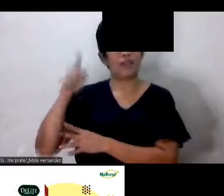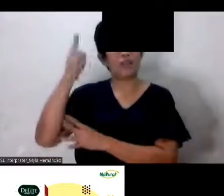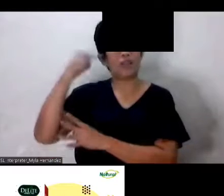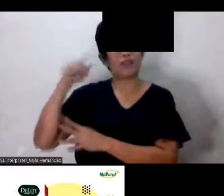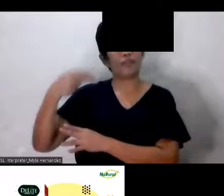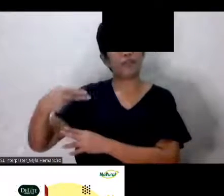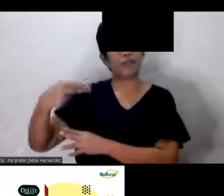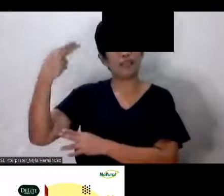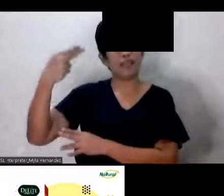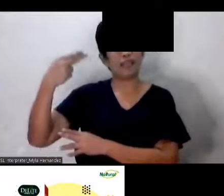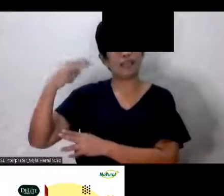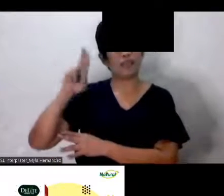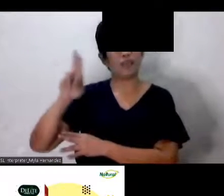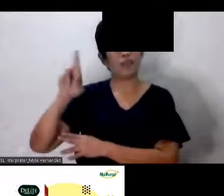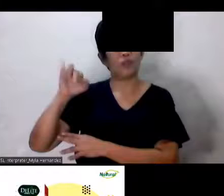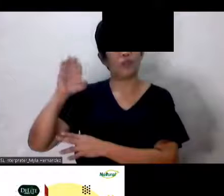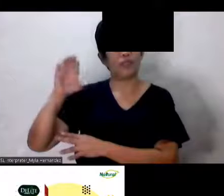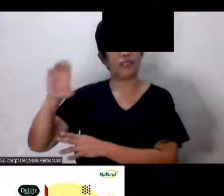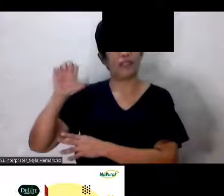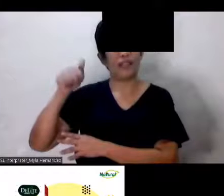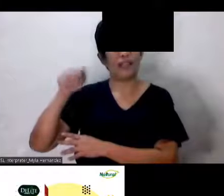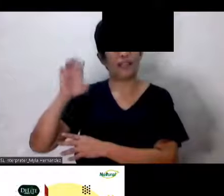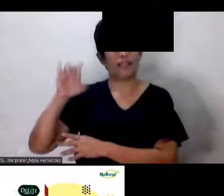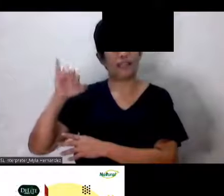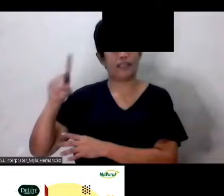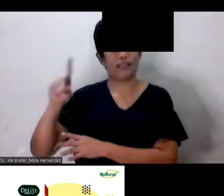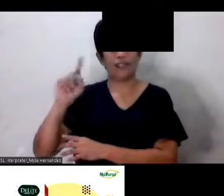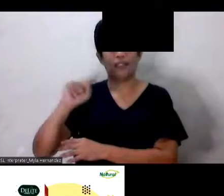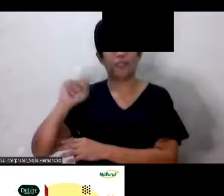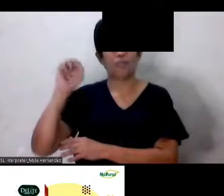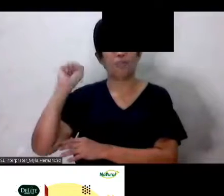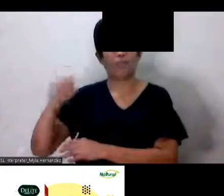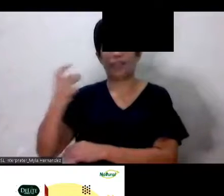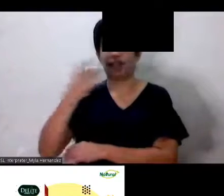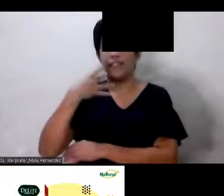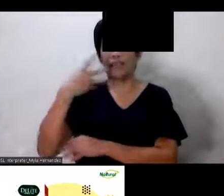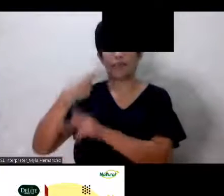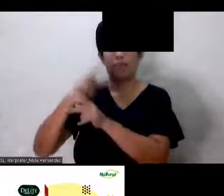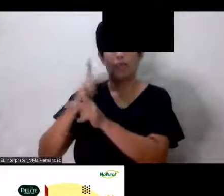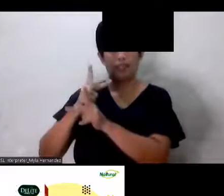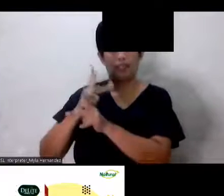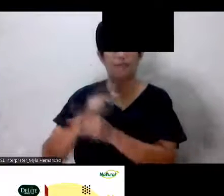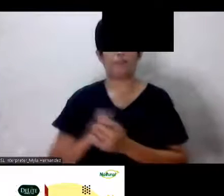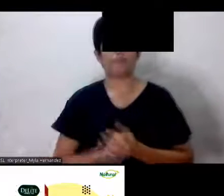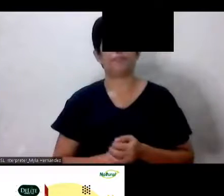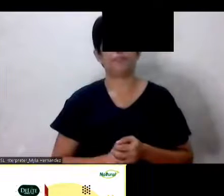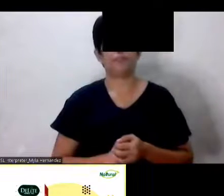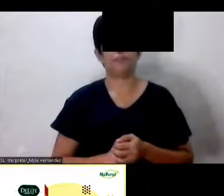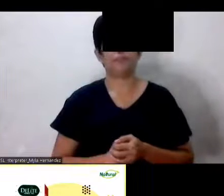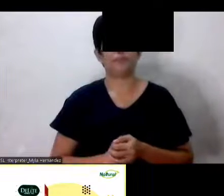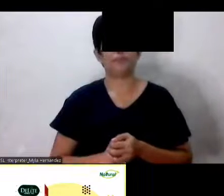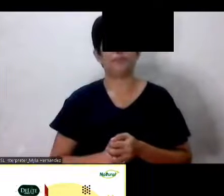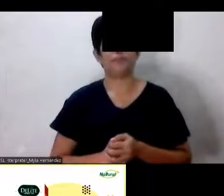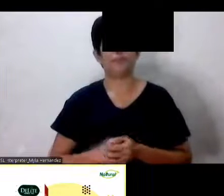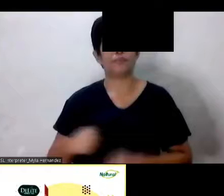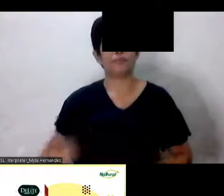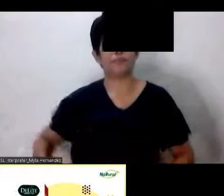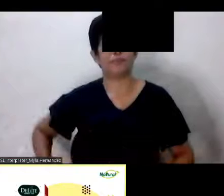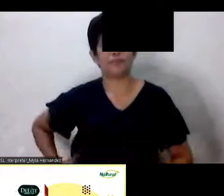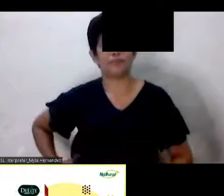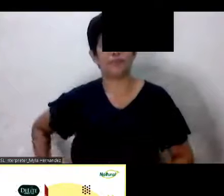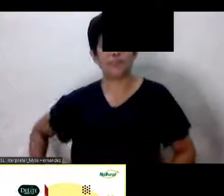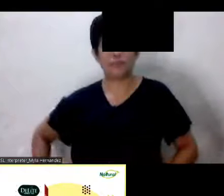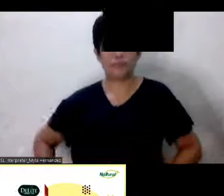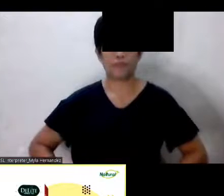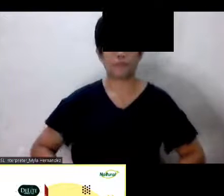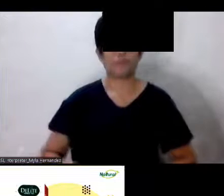mataas ang uric acid Ano naman po ang pwedeng itake na product ninyo Salamat po Yan Para sa mataas ang